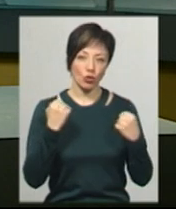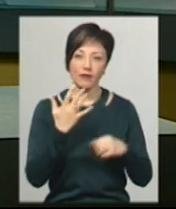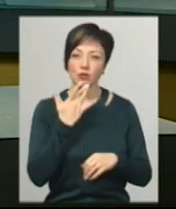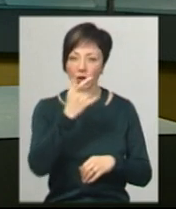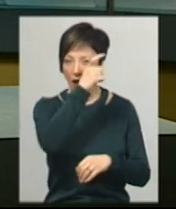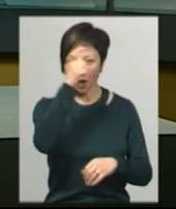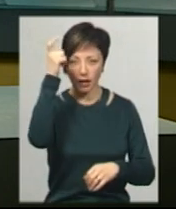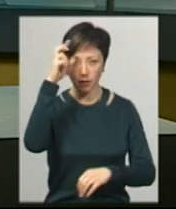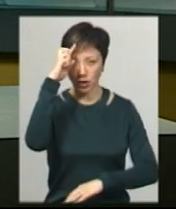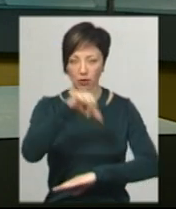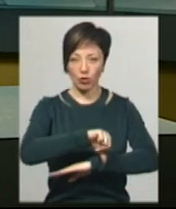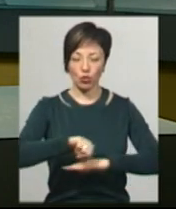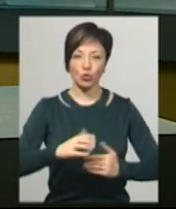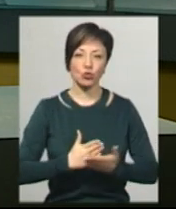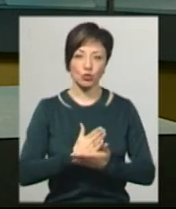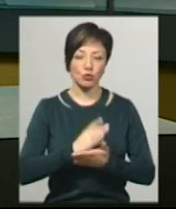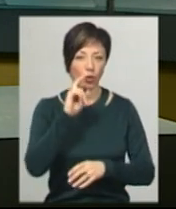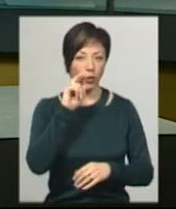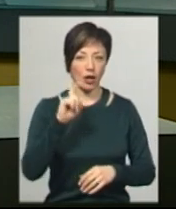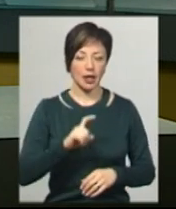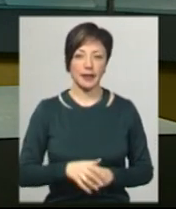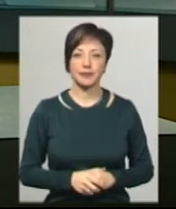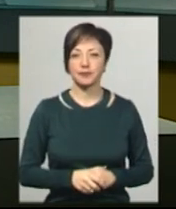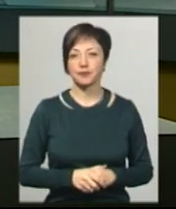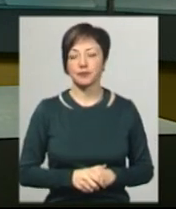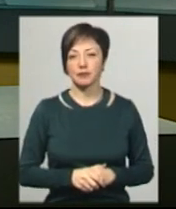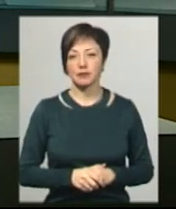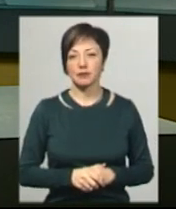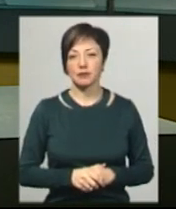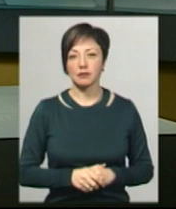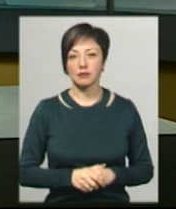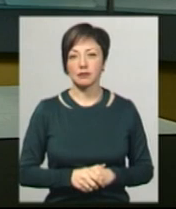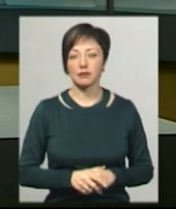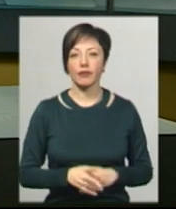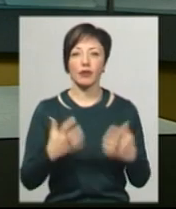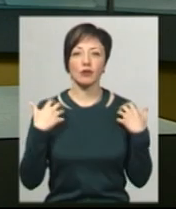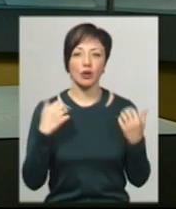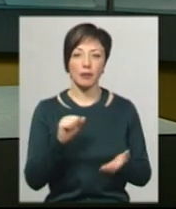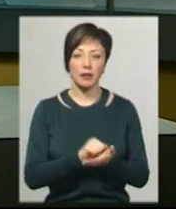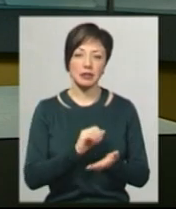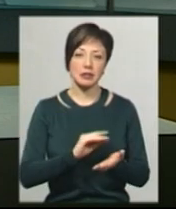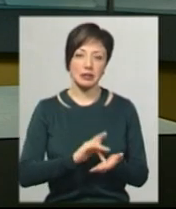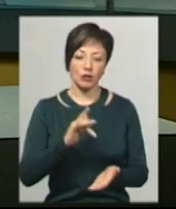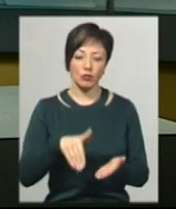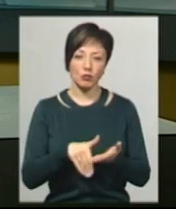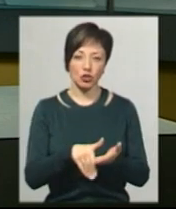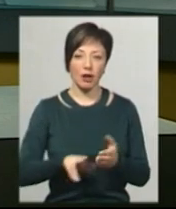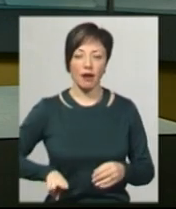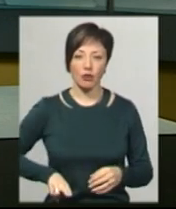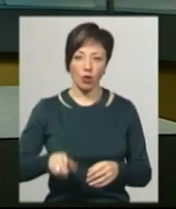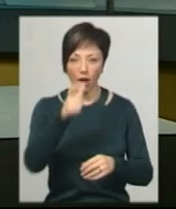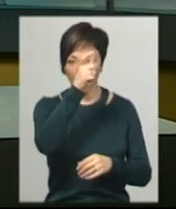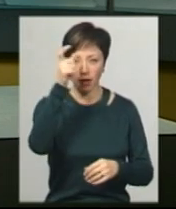Національній академії Державної прикордонної служби України імені Богдана Хмельницького. Начальник прес-центру, помічник ректора академії